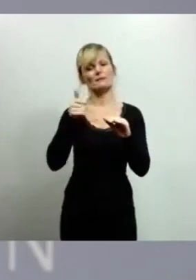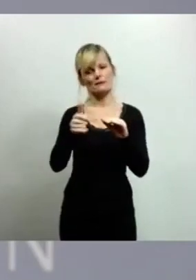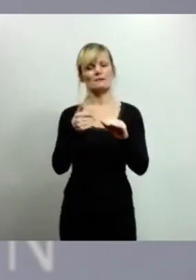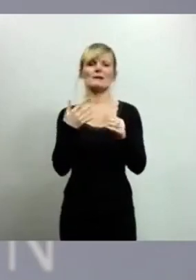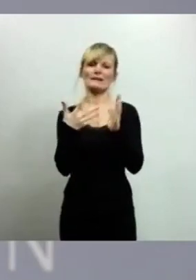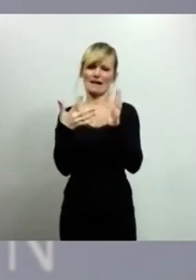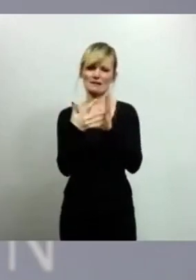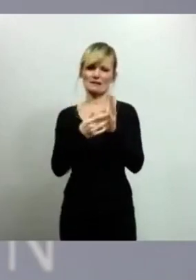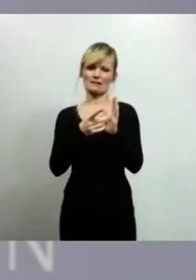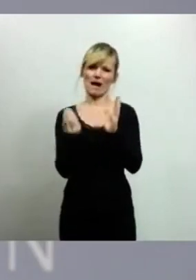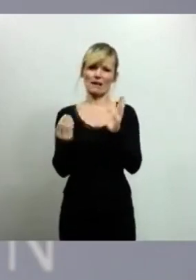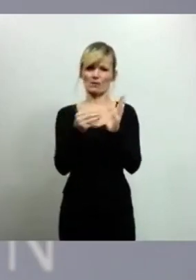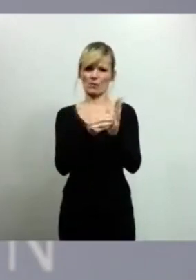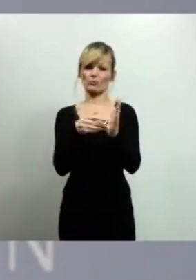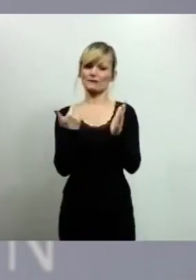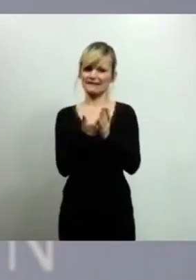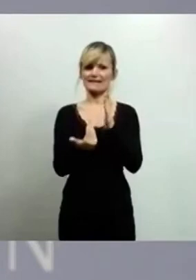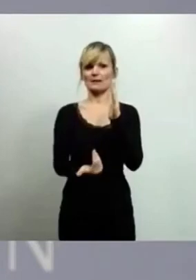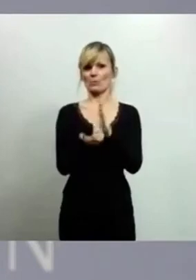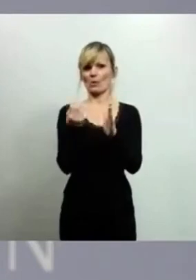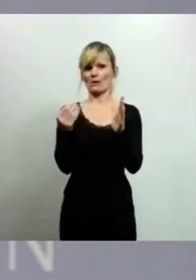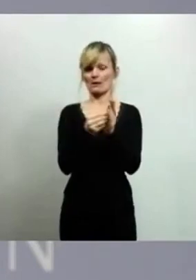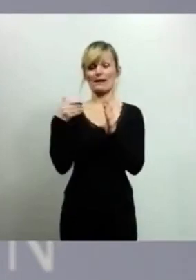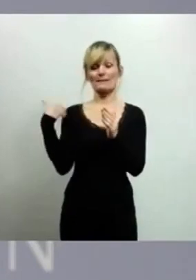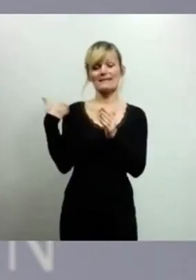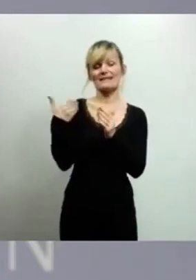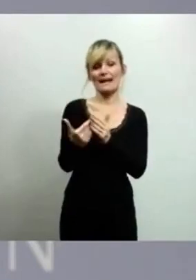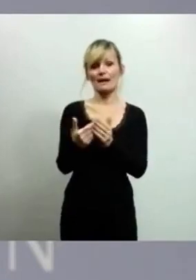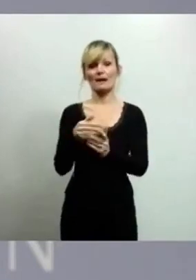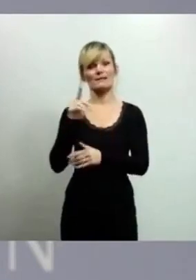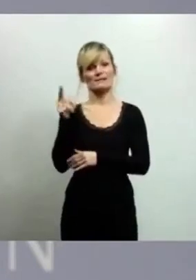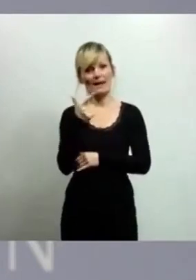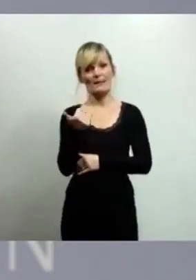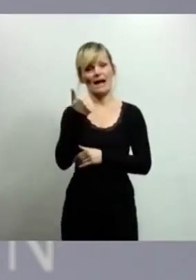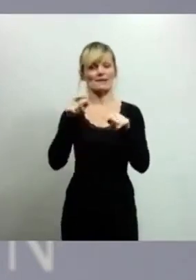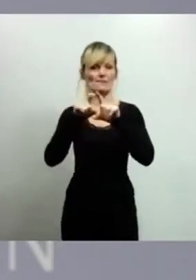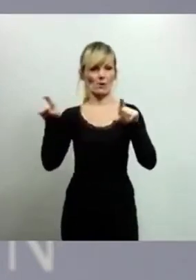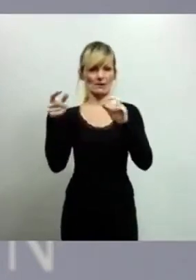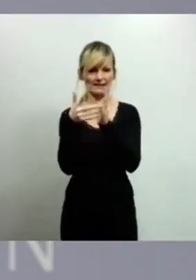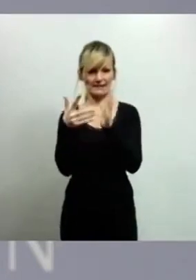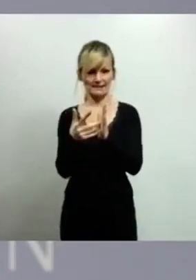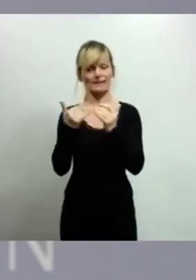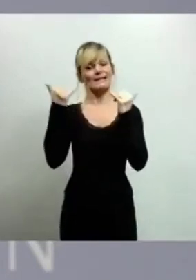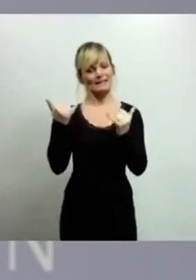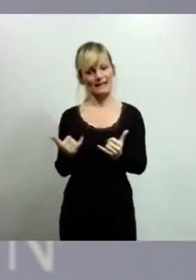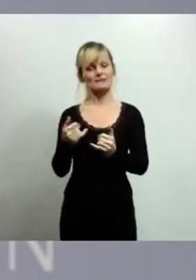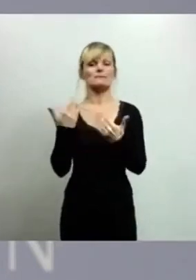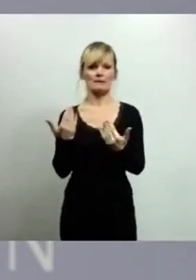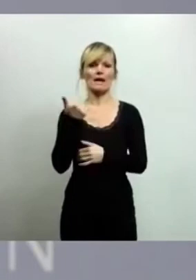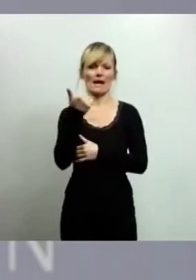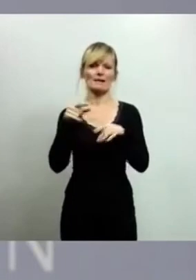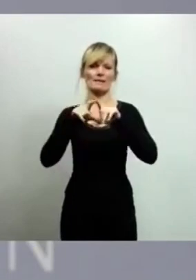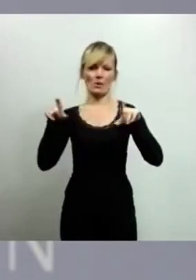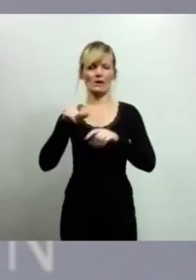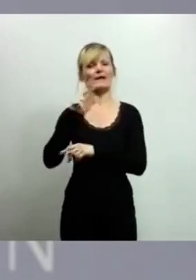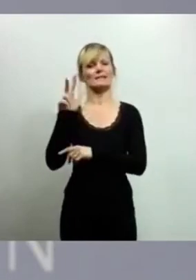neu sein in unserer Verordnung bisher. Um das nochmal zu vergleichen, hatten wir zweimal pro Woche. Jetzt haben wir das dreimal pro Woche eingeführt. Es ist auch mit den